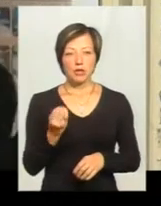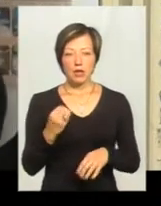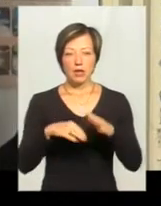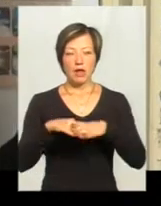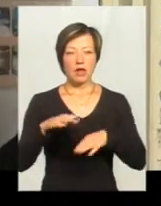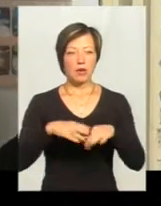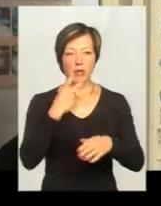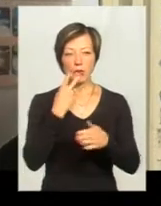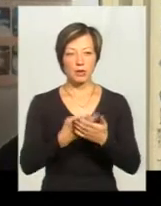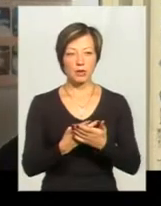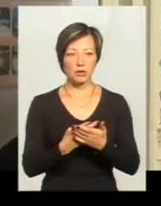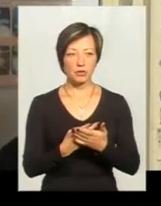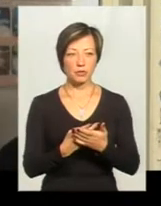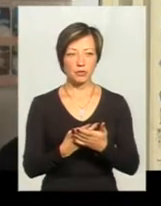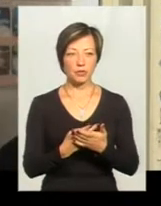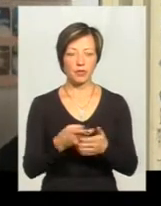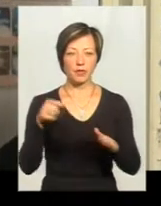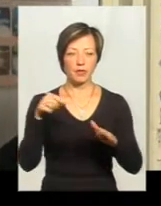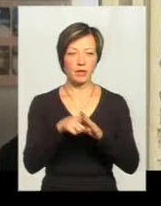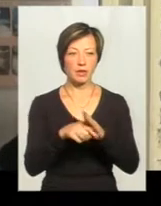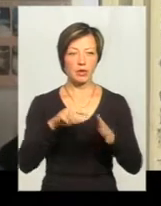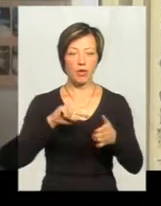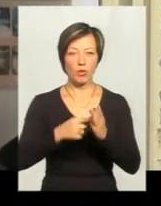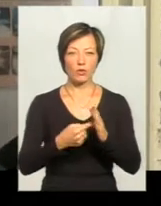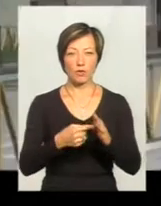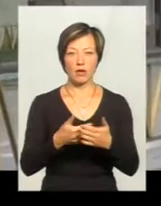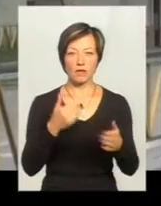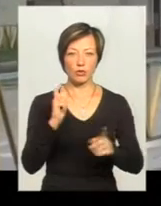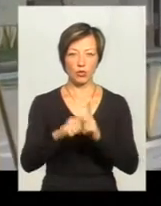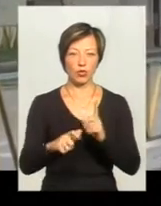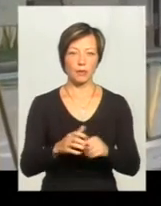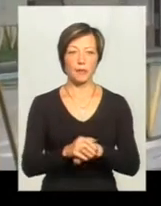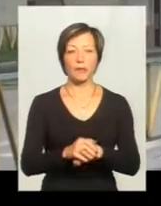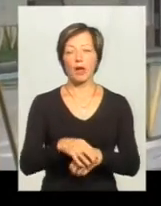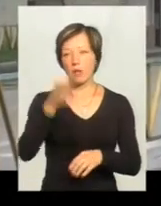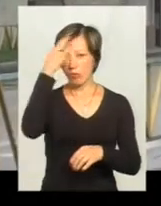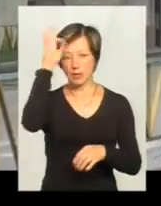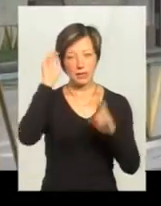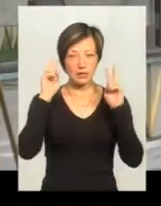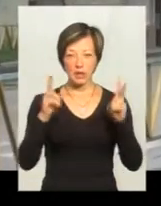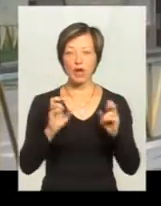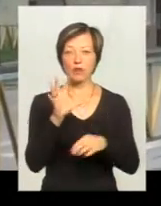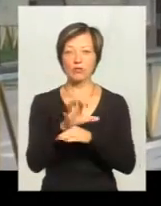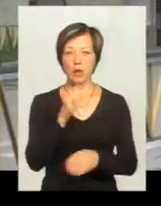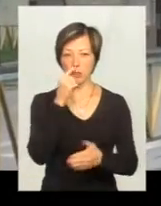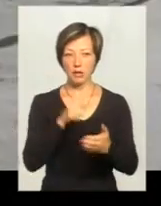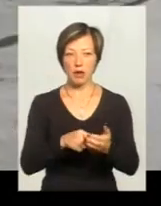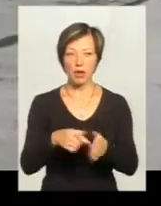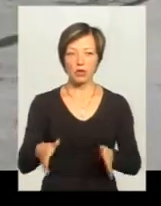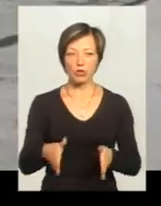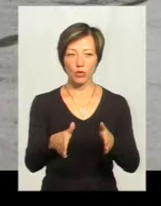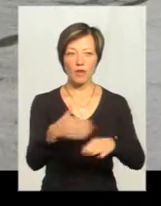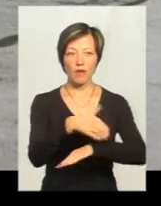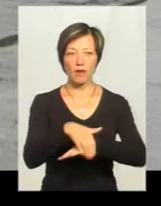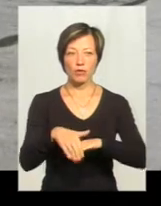лапах ми бачимо вхідні отверстя. Поліцейські не знають, як собака потрапила на проїжджу частину.